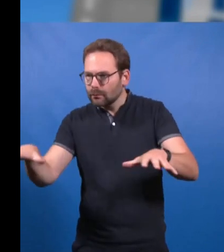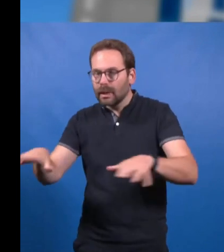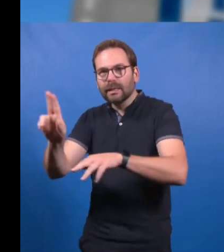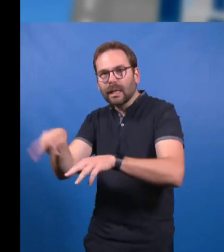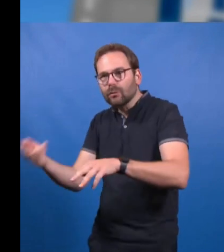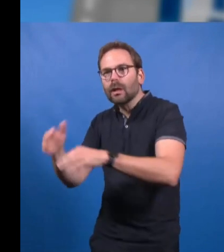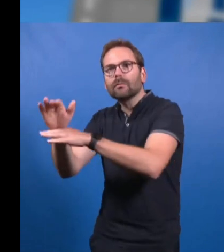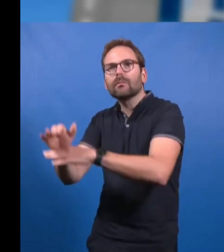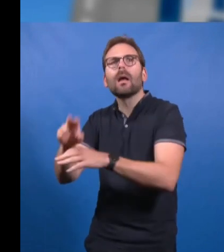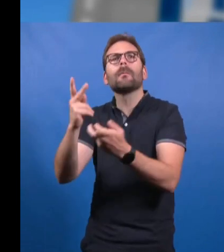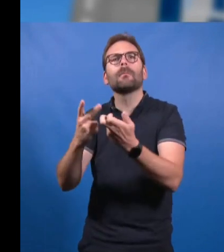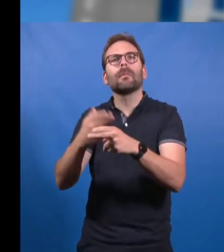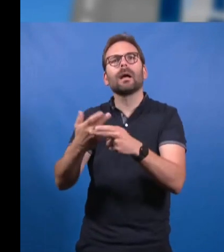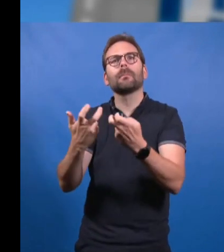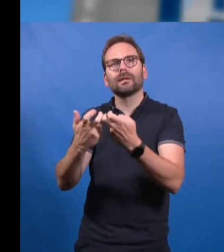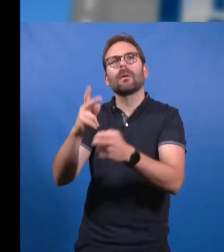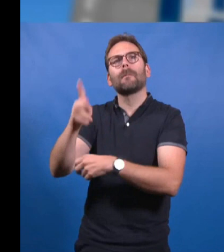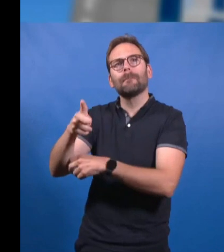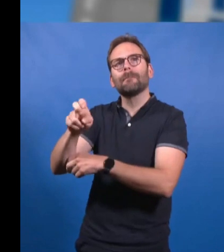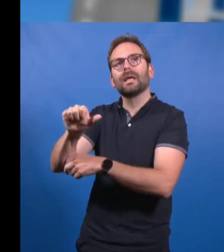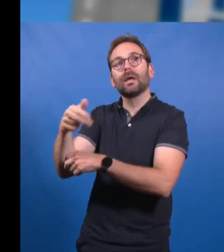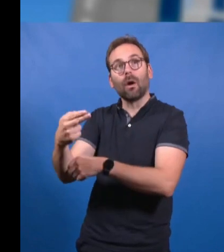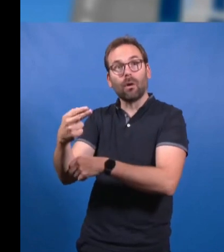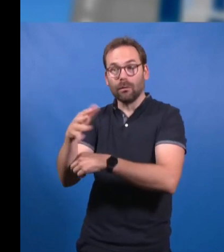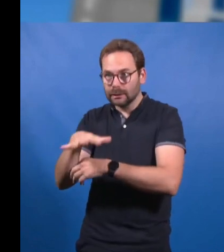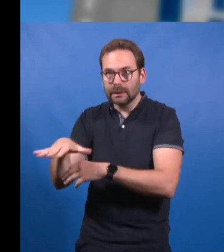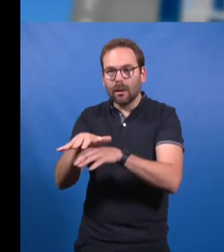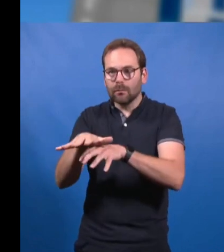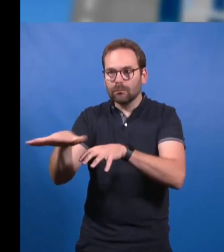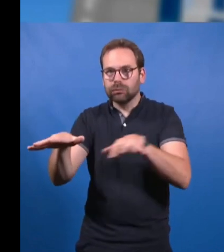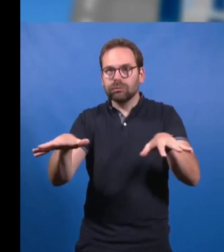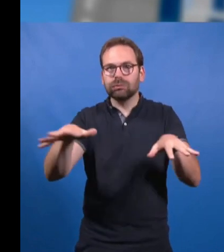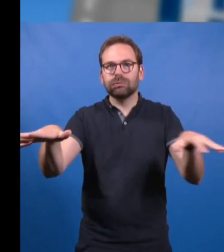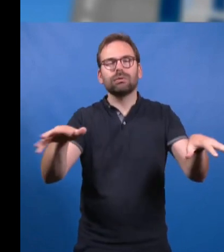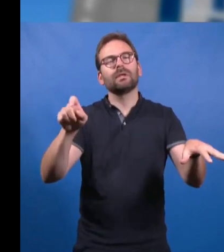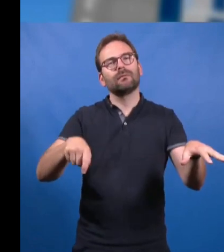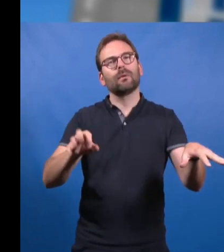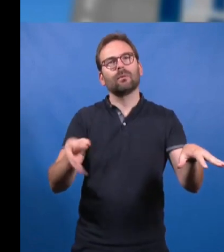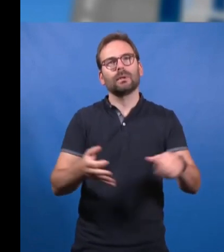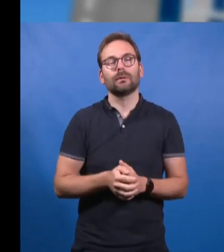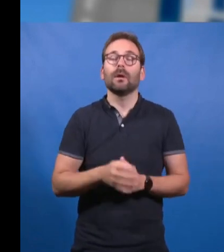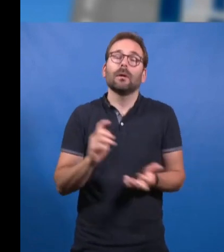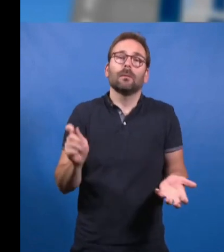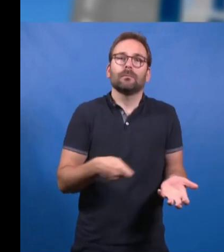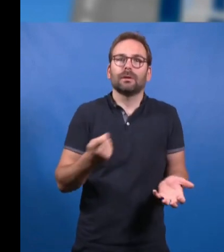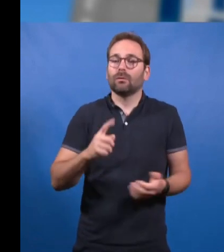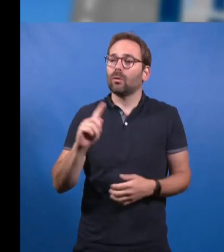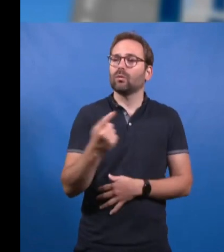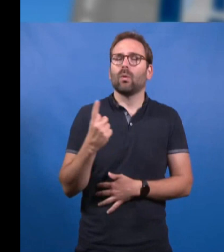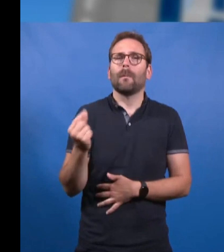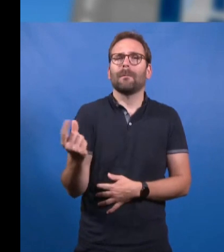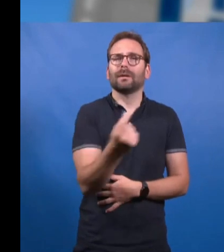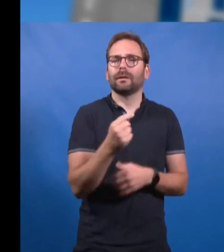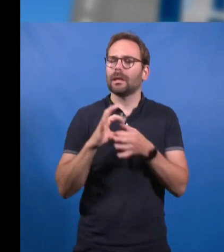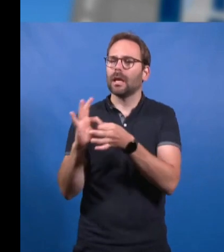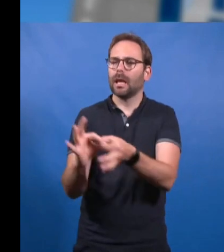naturels, comme les payants, doivent être étendus. Bien sûr, un lien étroit doit être apporté entre tous les partenaires qui